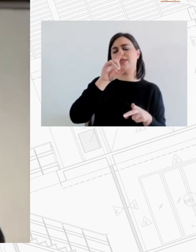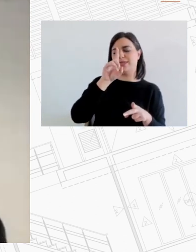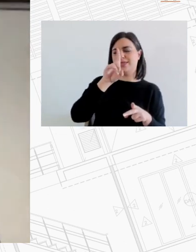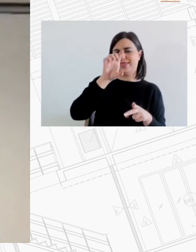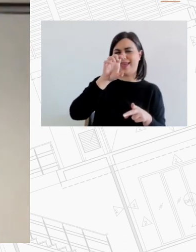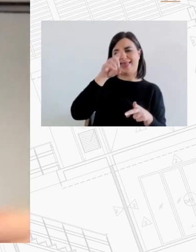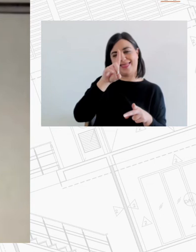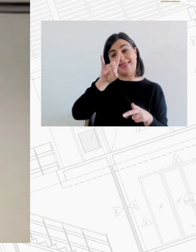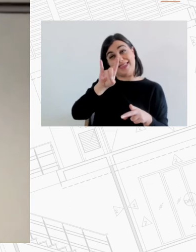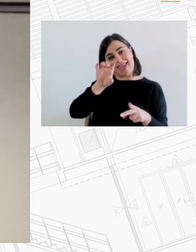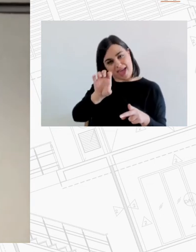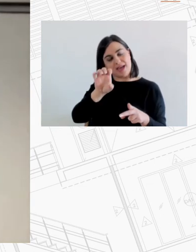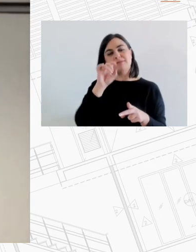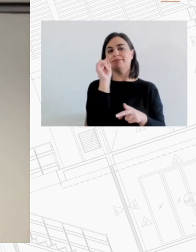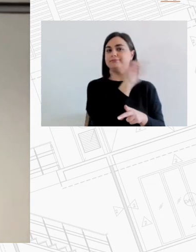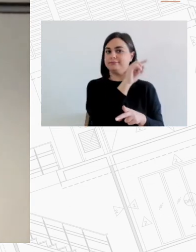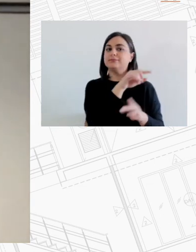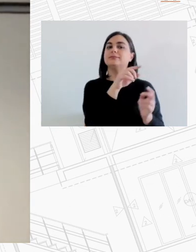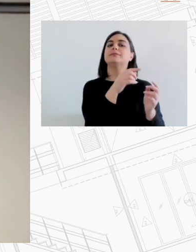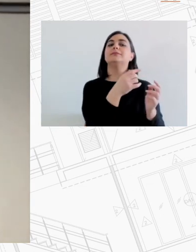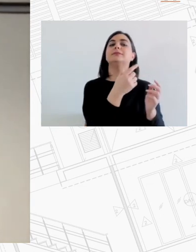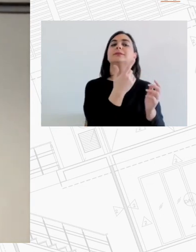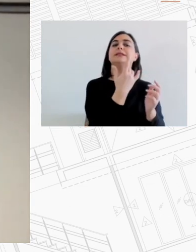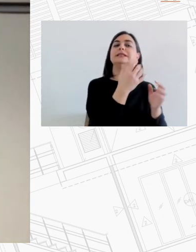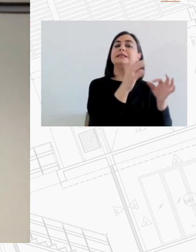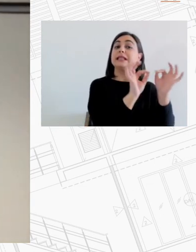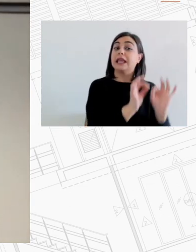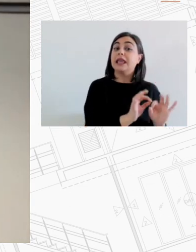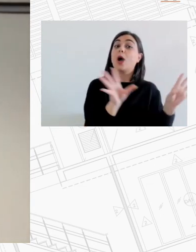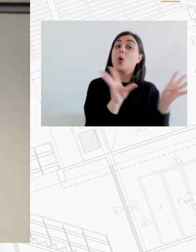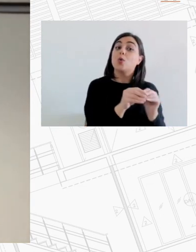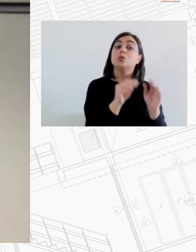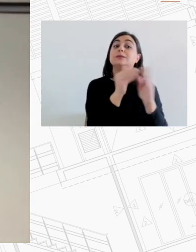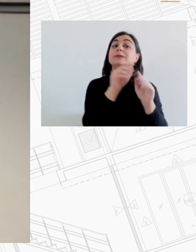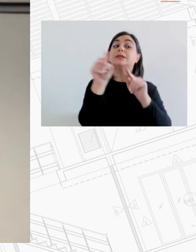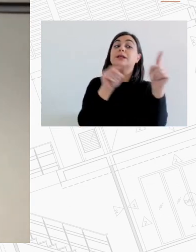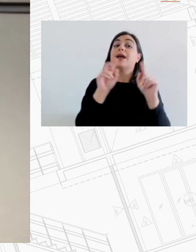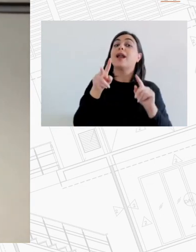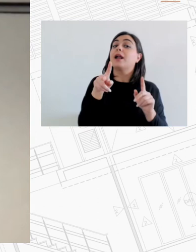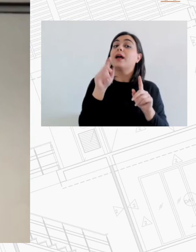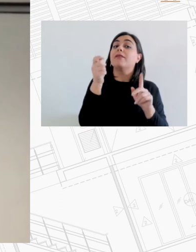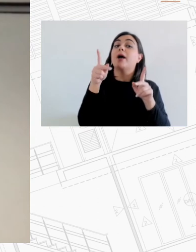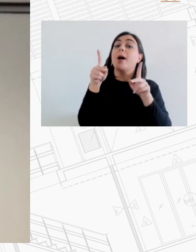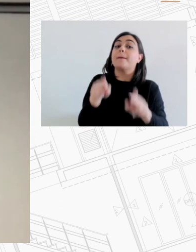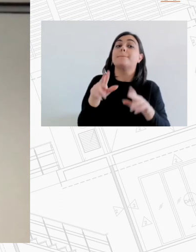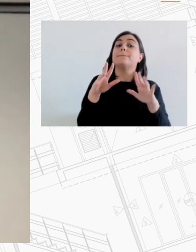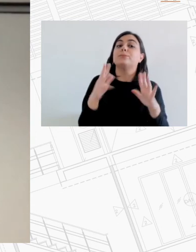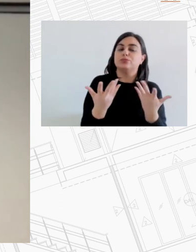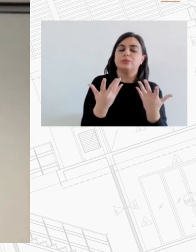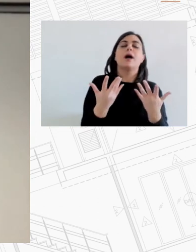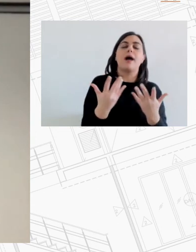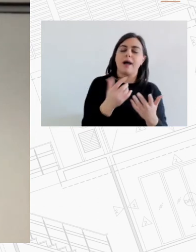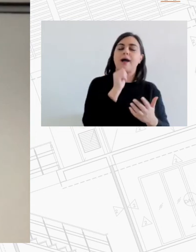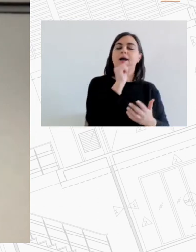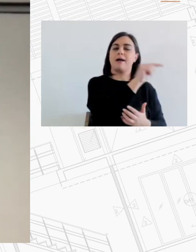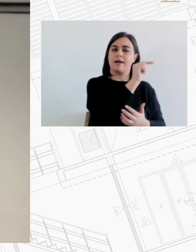DDH το φορέα του δικτύου αυτές πήραμε σε ένα βάθος χρόνο από περίπου τις αρχές των 90 και